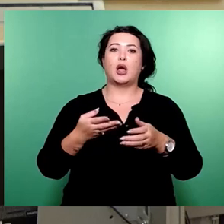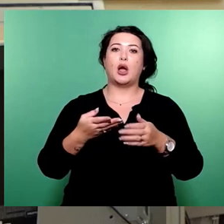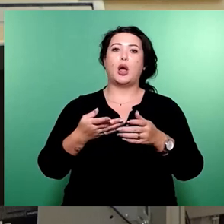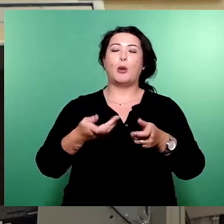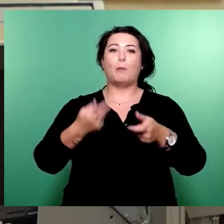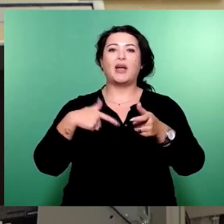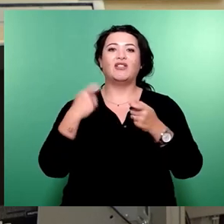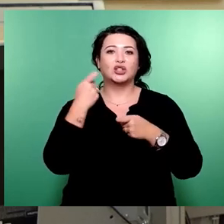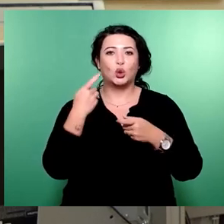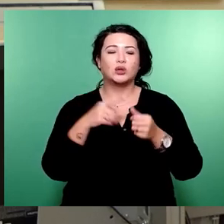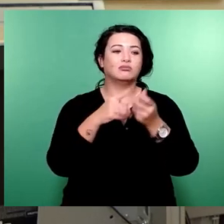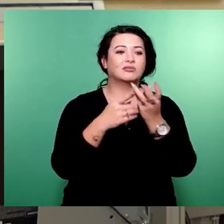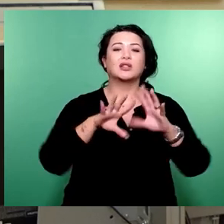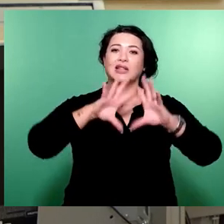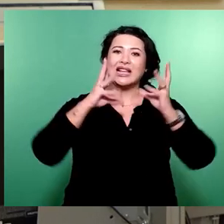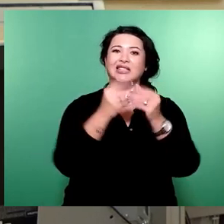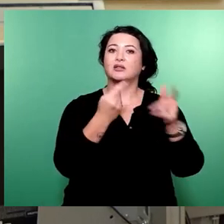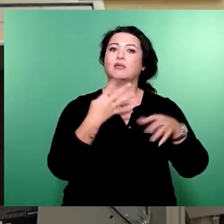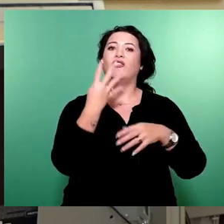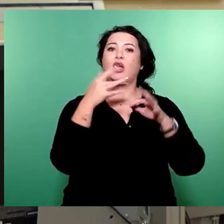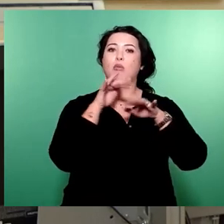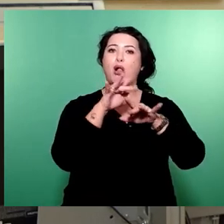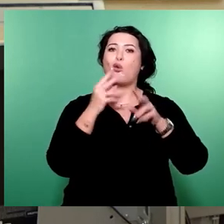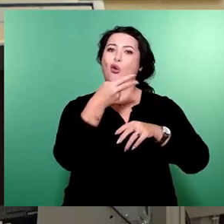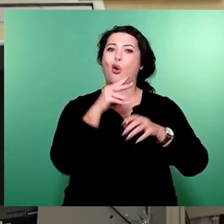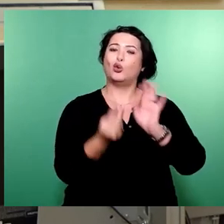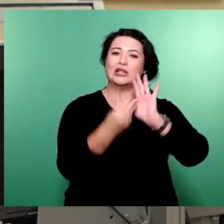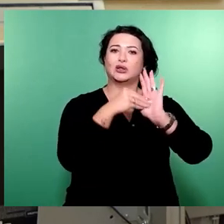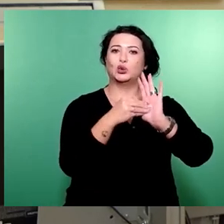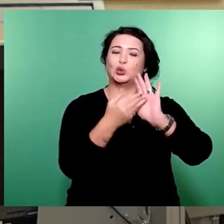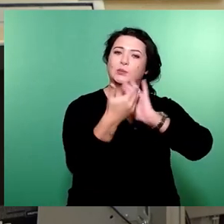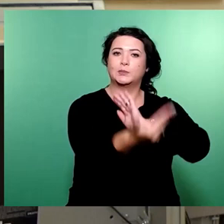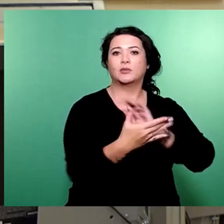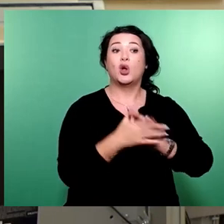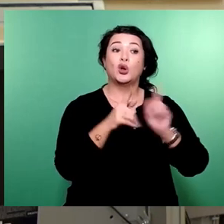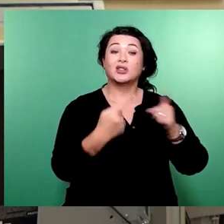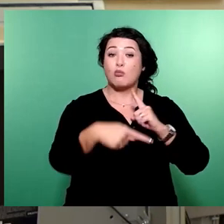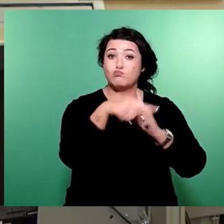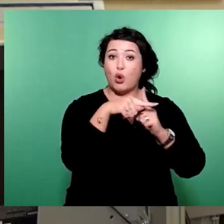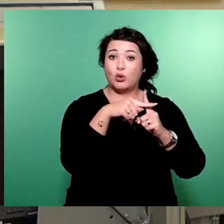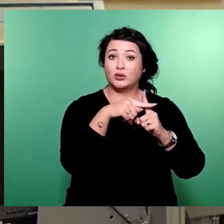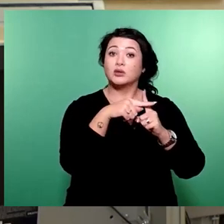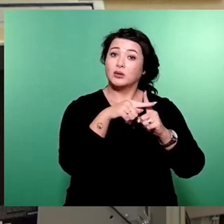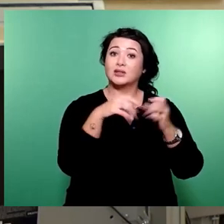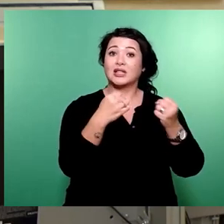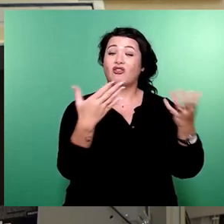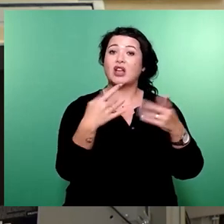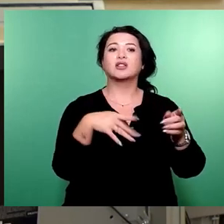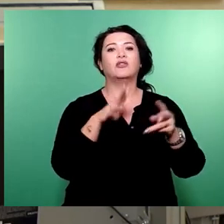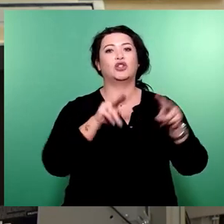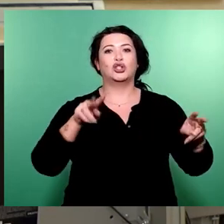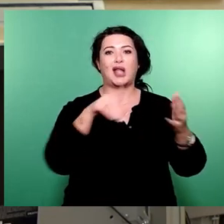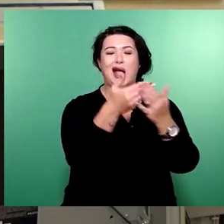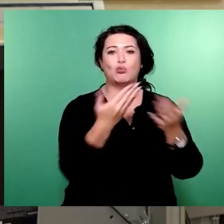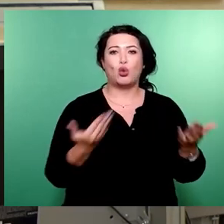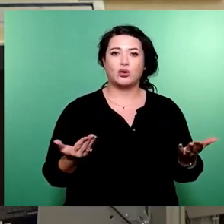4 Millionen Euro zusätzlich pro Jahr zur Verfügung gestellt. Und dieses Plus sichert eben Angebote, darunter, Vincent Dresd hat ein paar schon